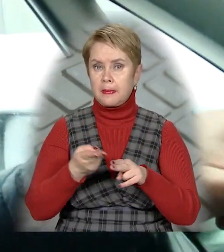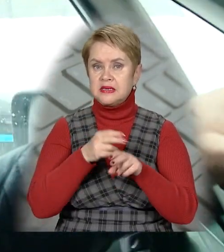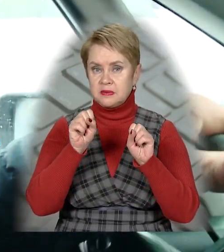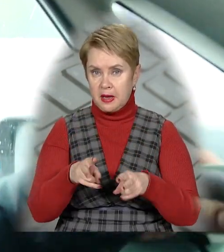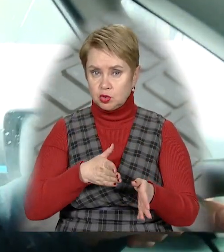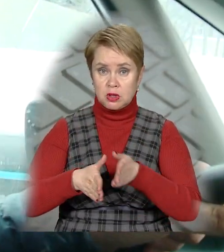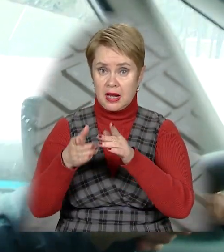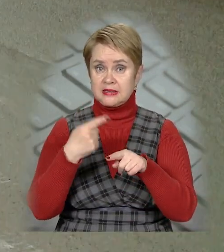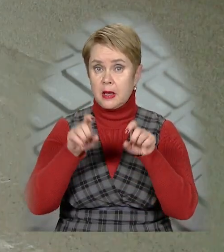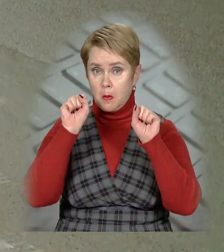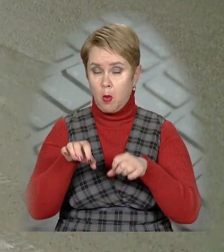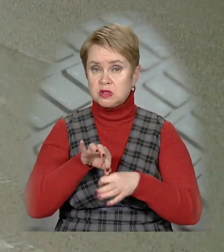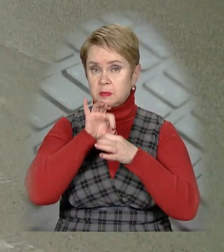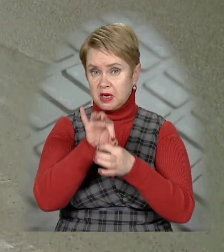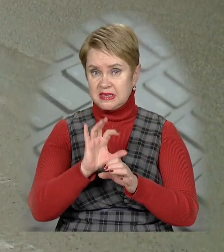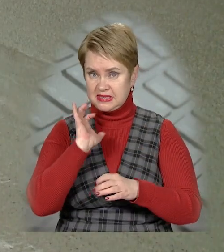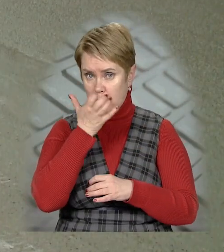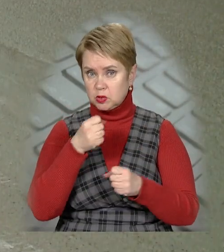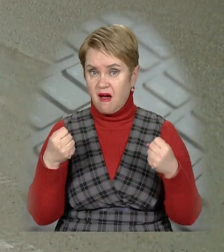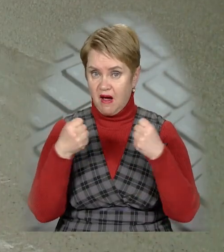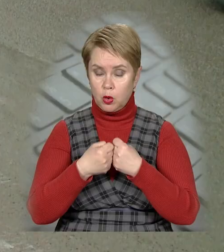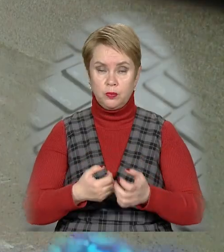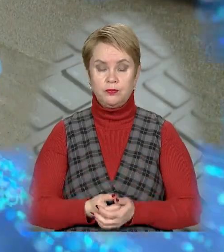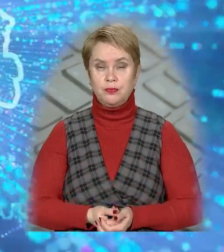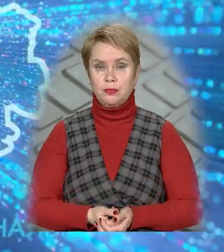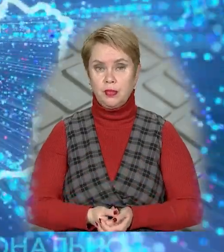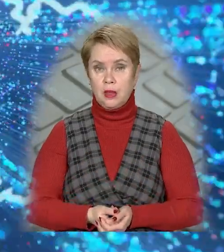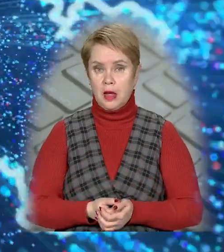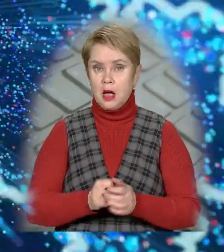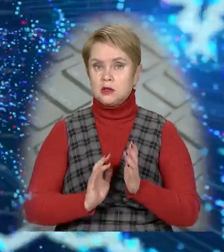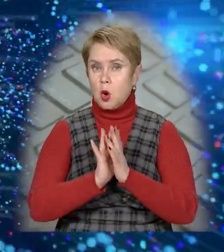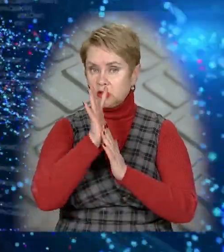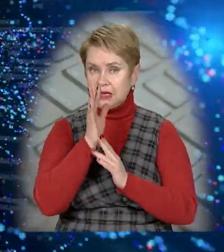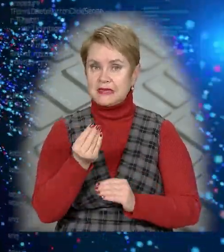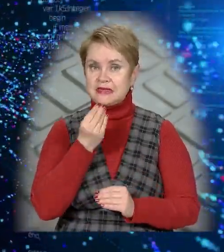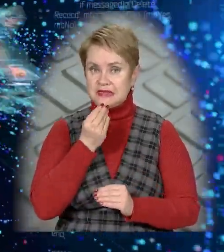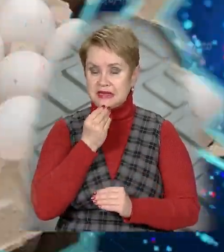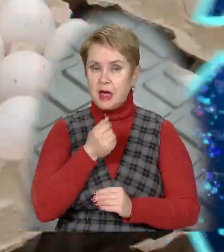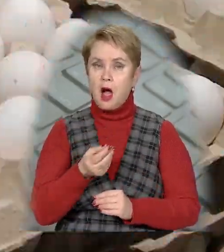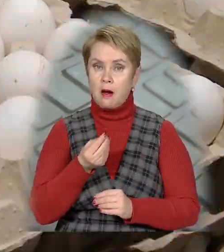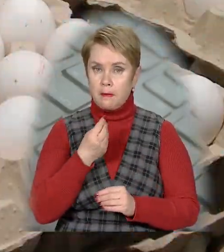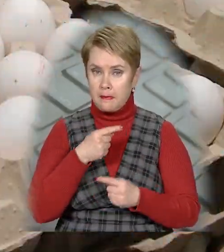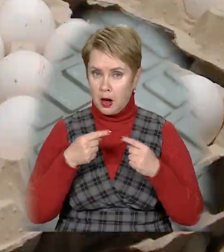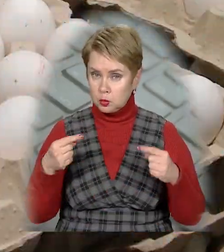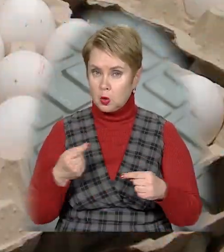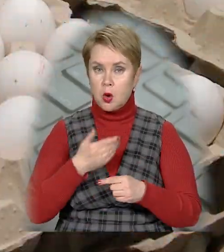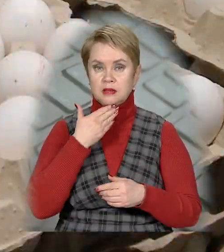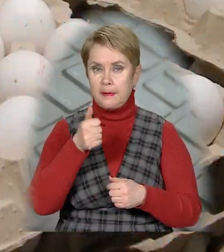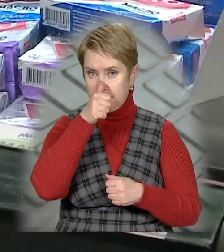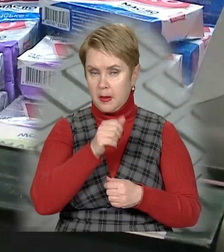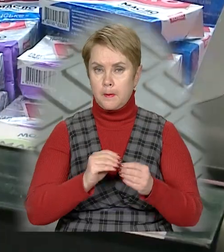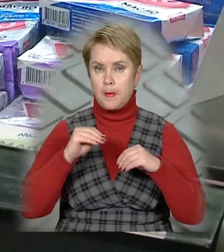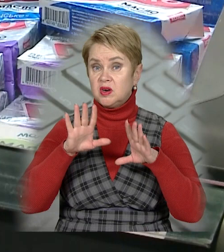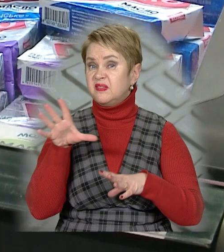небезпечну ділянку, мовляв, це може спричинити серйозну аварію. Стрімке зростання цін на харчі. За останній місяць